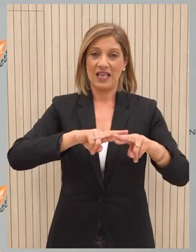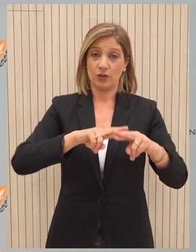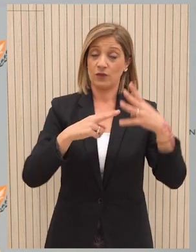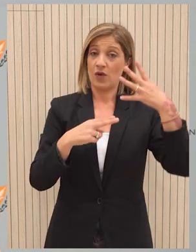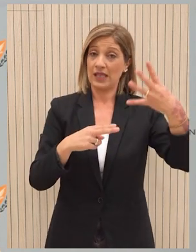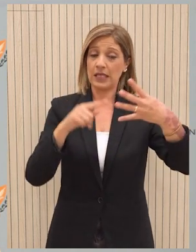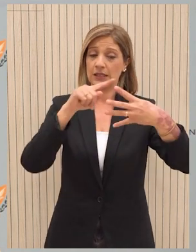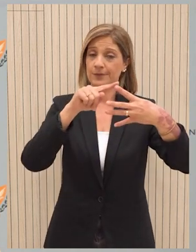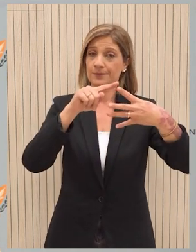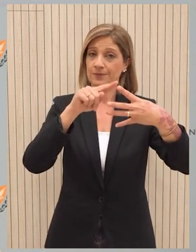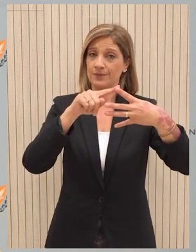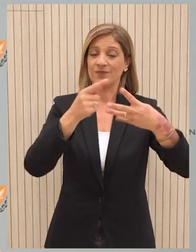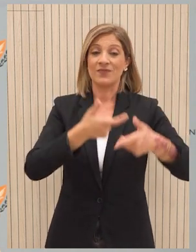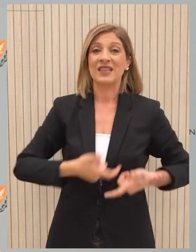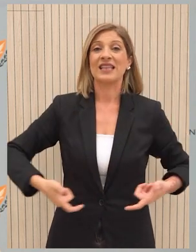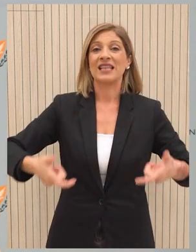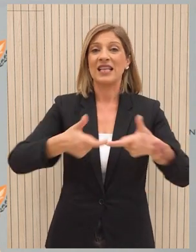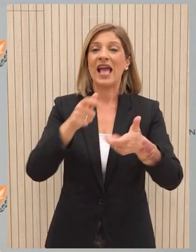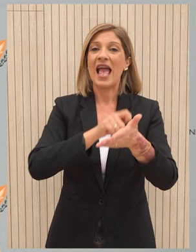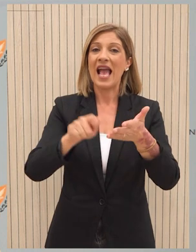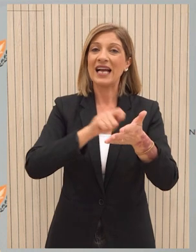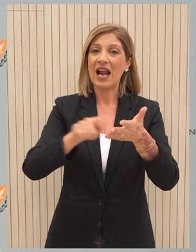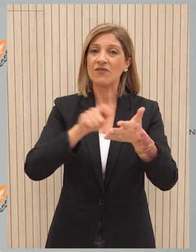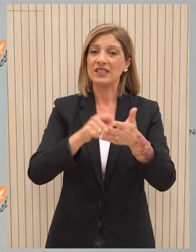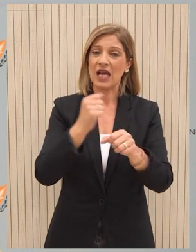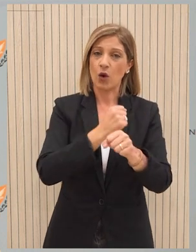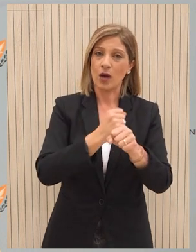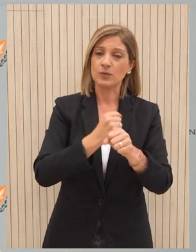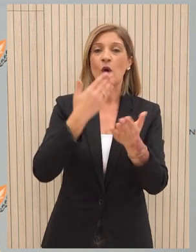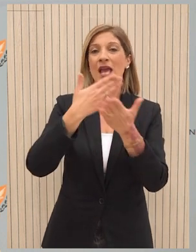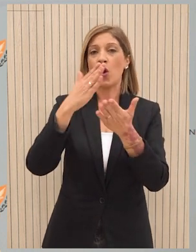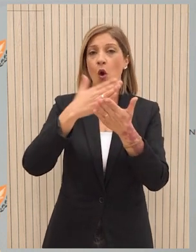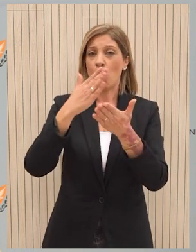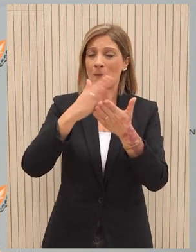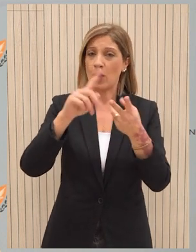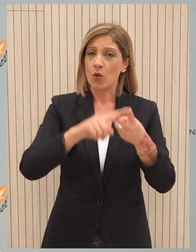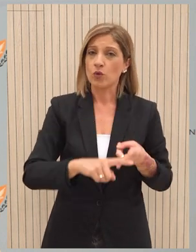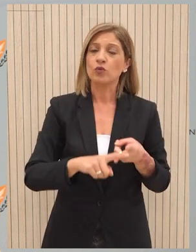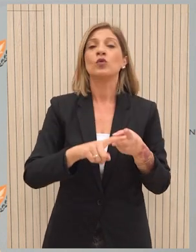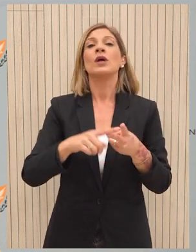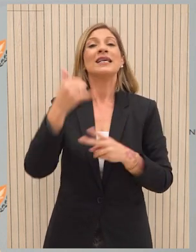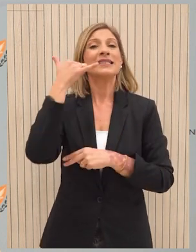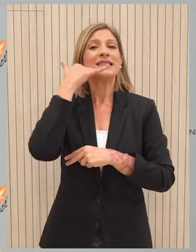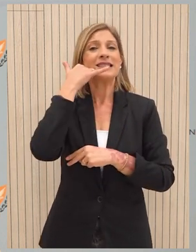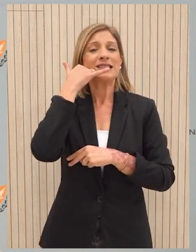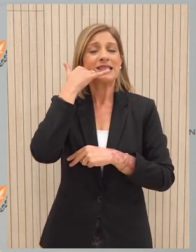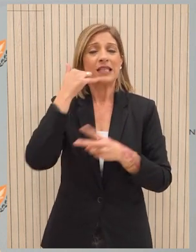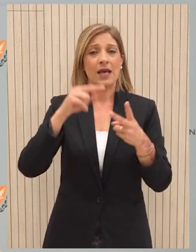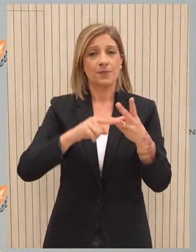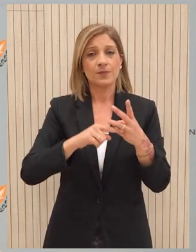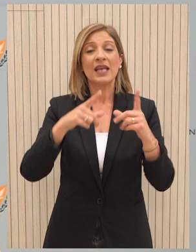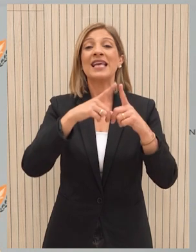εξής τεσσάρων οργανισμών Συμβουλίου Εγγραφής και Ελέγχου Εργοληπτών Οικοδομικών και Τεχνικών Έργων Αρχής Τηλεπικοινωνιών Κύπρου